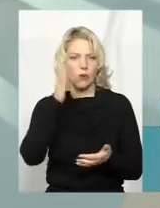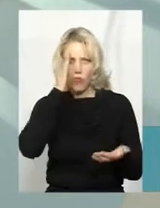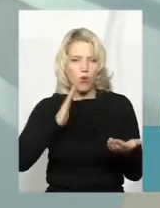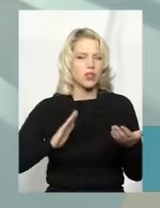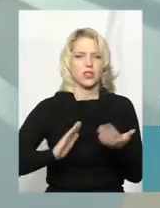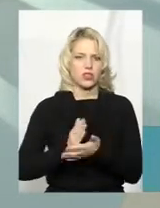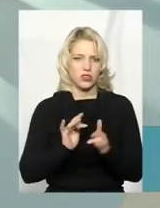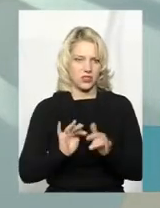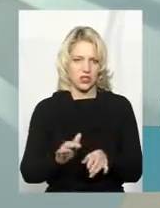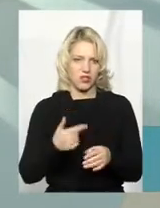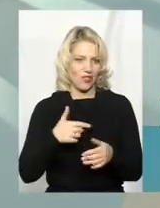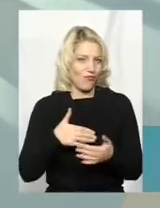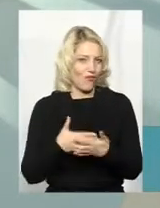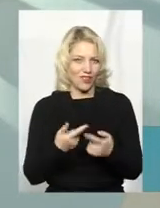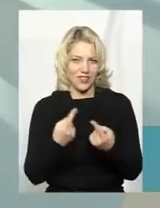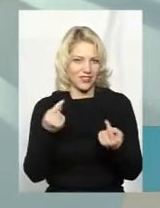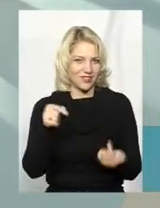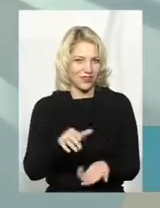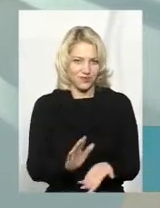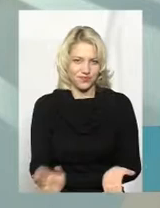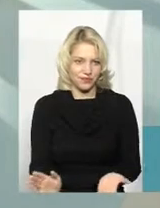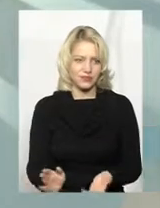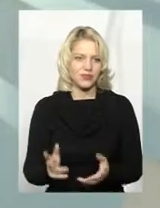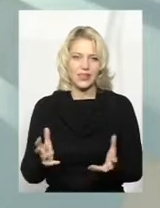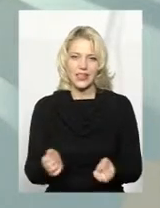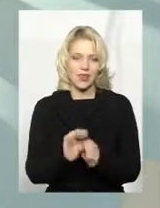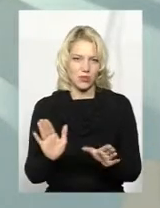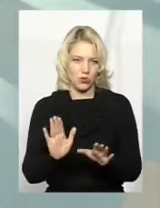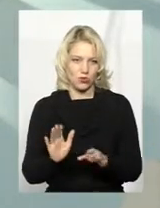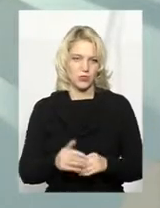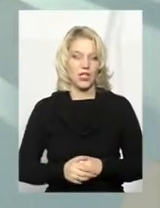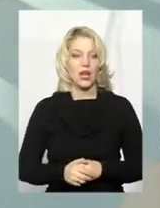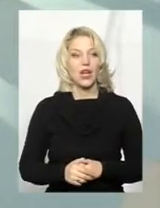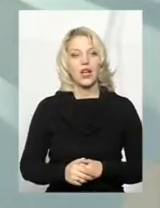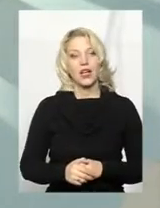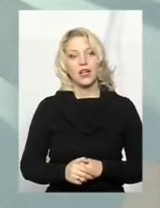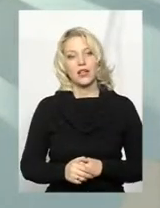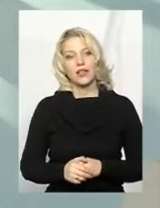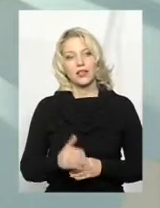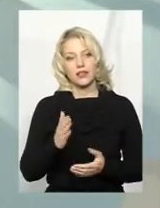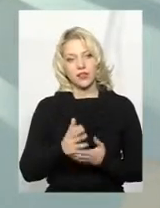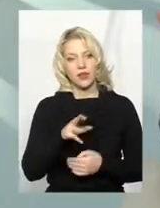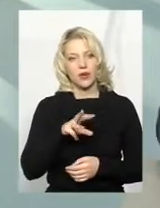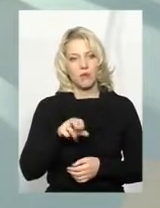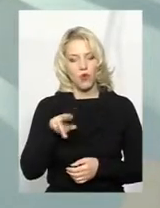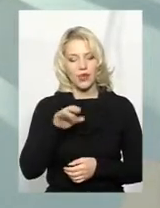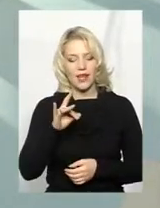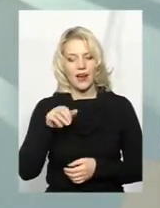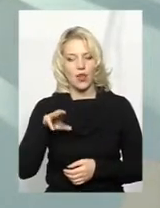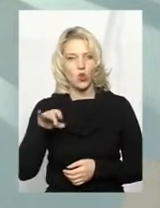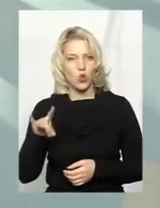заходи, волонтерство, це ж не... Ми підтримуємо якісь ці громадські рухи. Для того є, до речі, модератор, ну, щоб це було якось